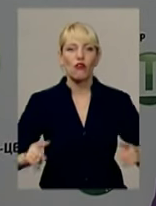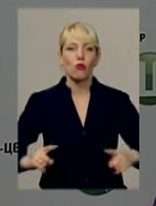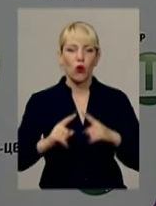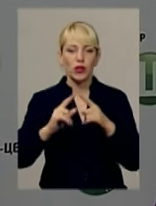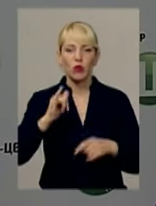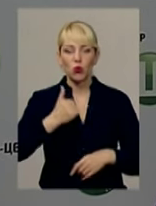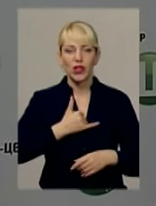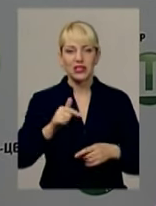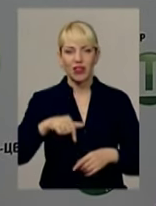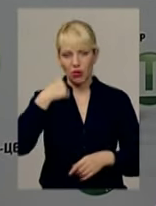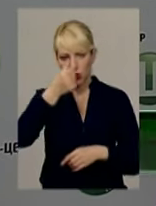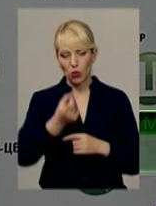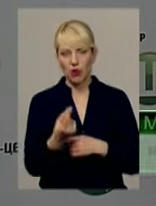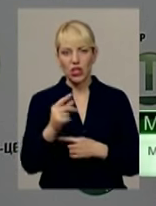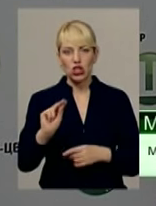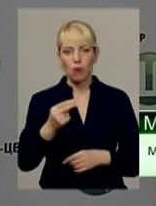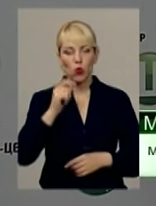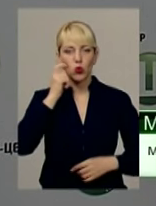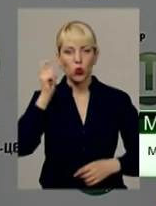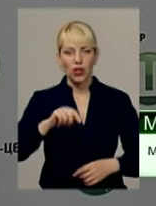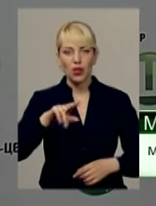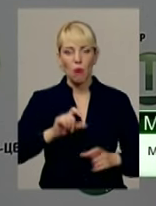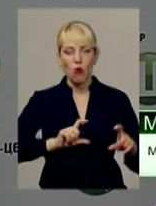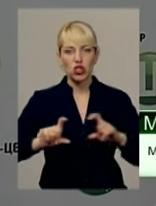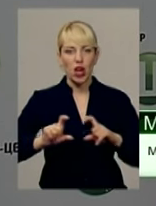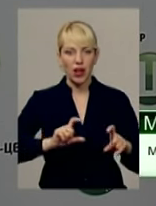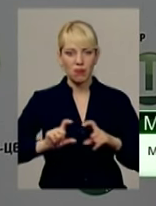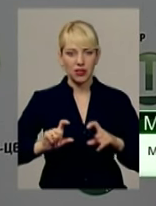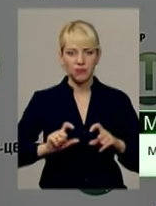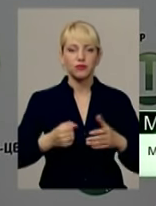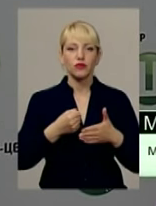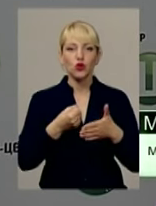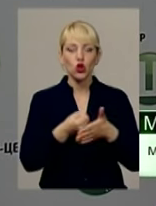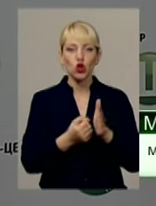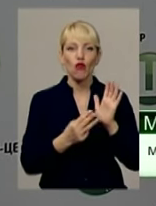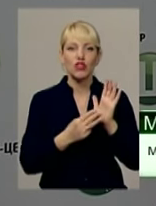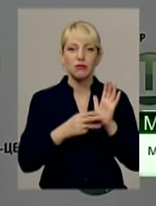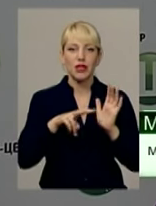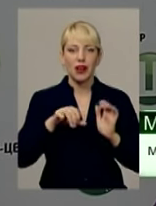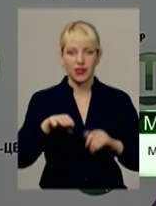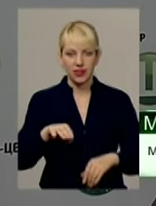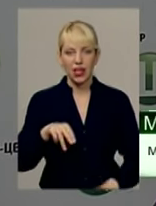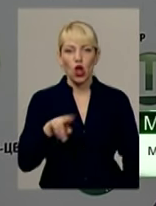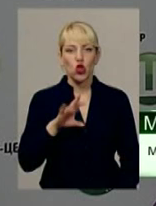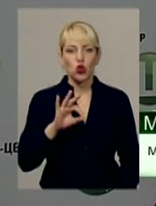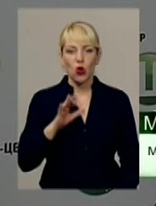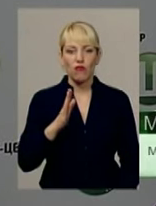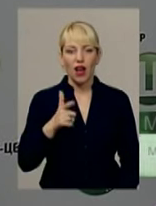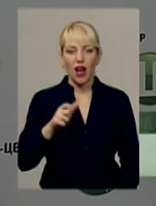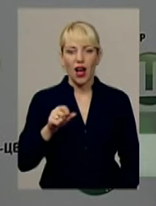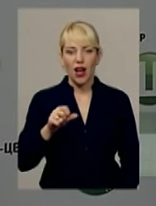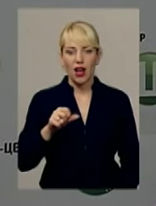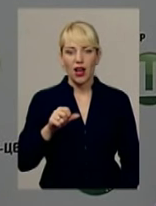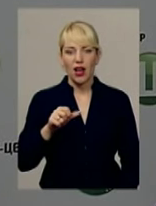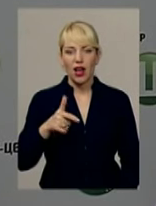в цьому році з'явився чемпіон України по шахматам до восьми років Саша Довглюк із